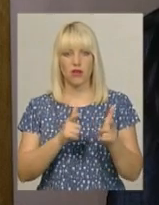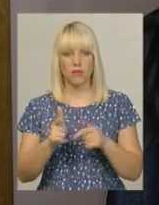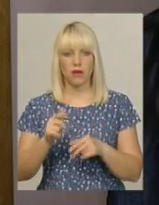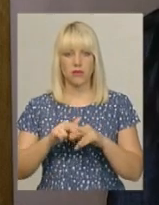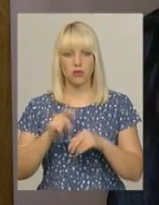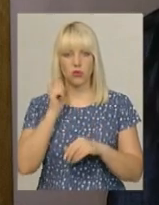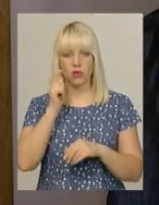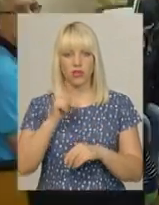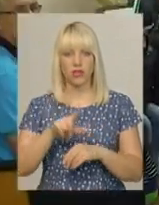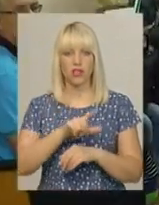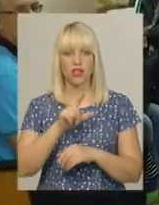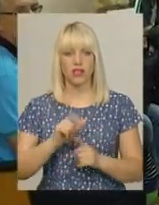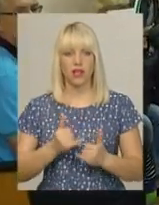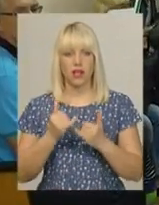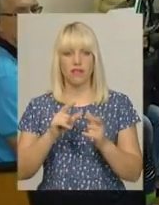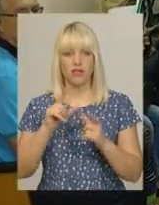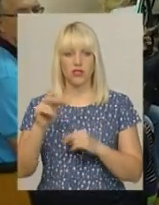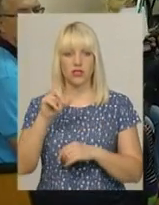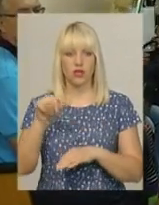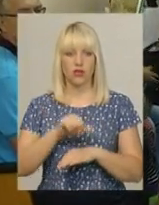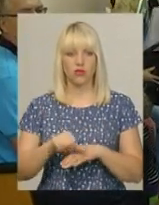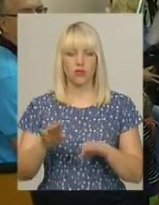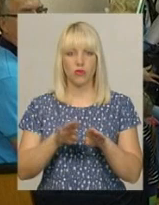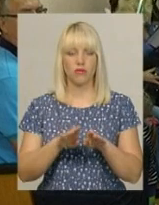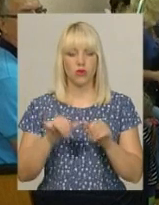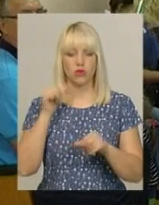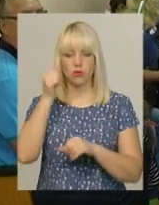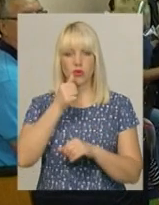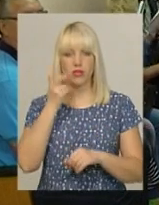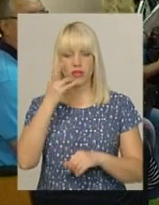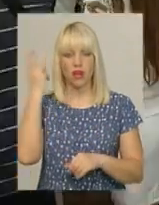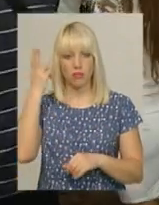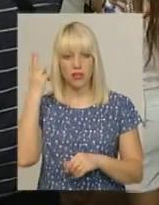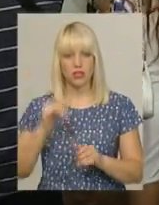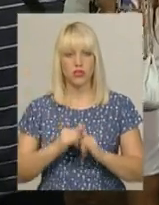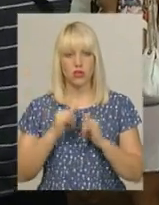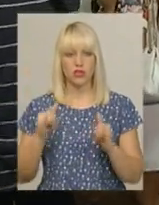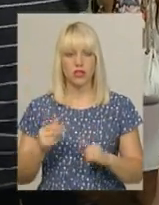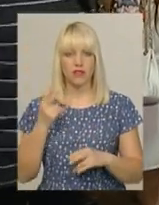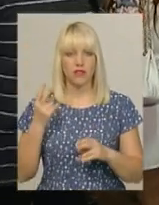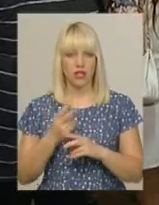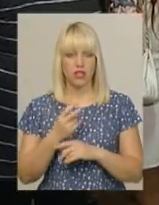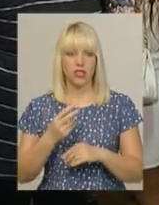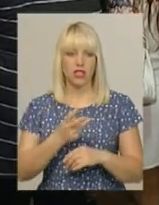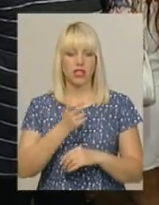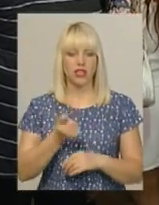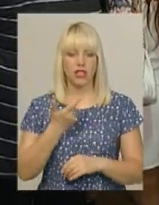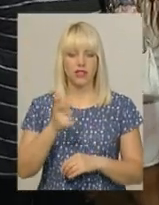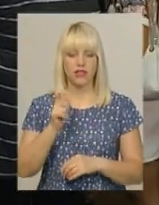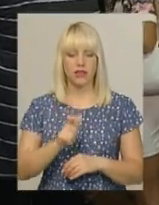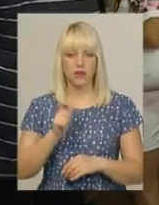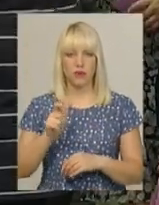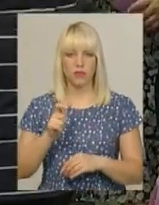України для виїзду за кордон. У порівнянні з минулим роком на Хмельниччині вдвічі зросла кількість бажаючих отримати ID-картку та